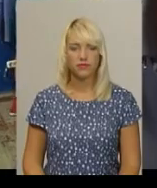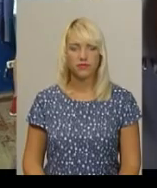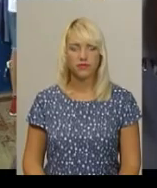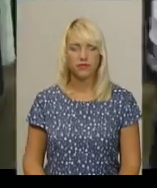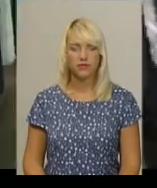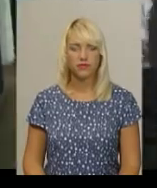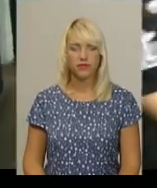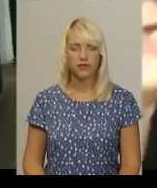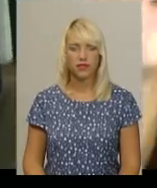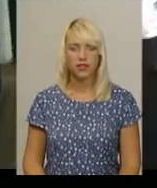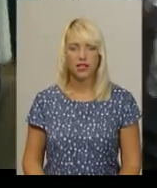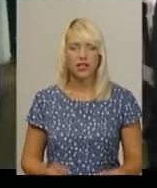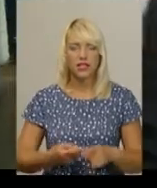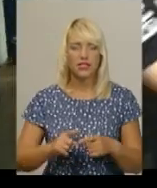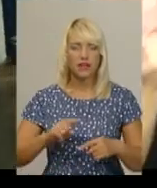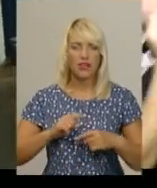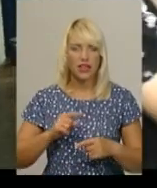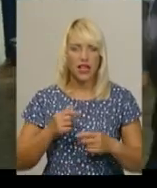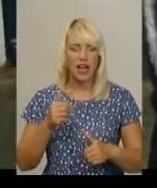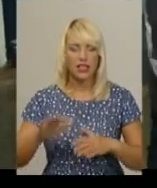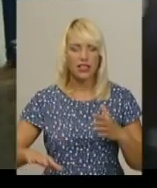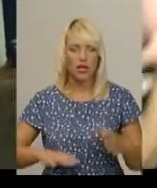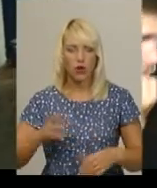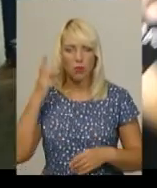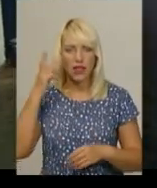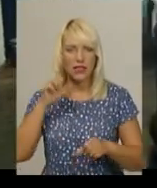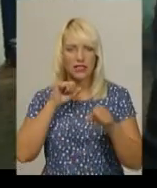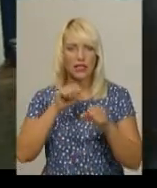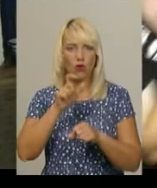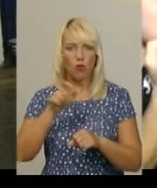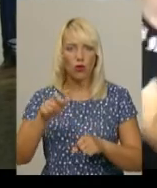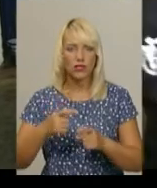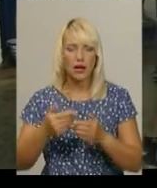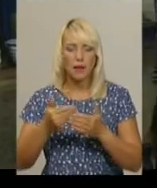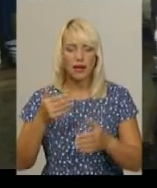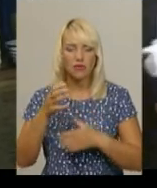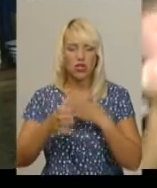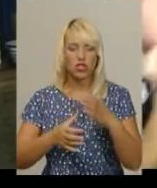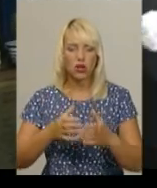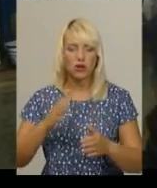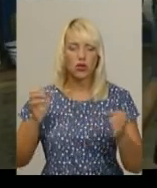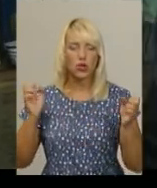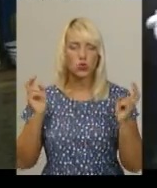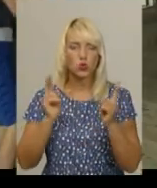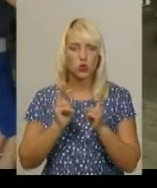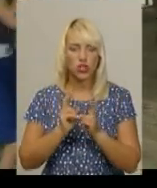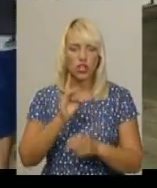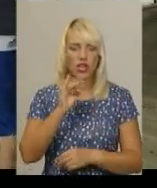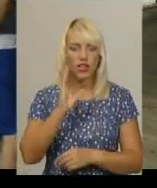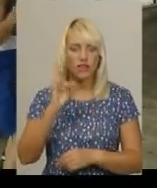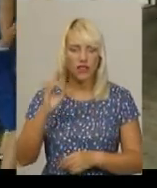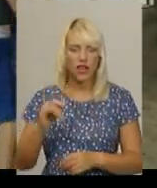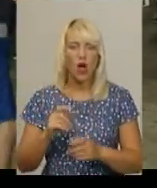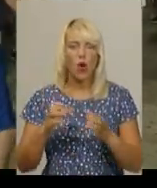Це фінальні тренування хмельницьких боксерів перед міжнародною матчовою зустрічю в Рівному. Туди команда виїхала сьогодні.